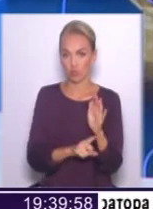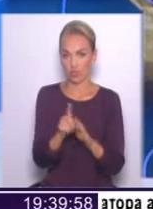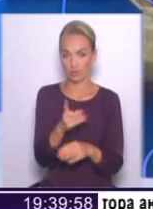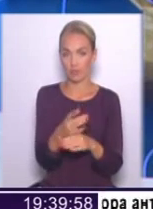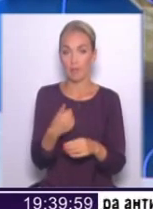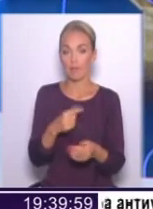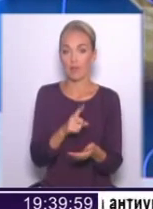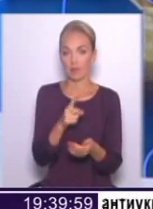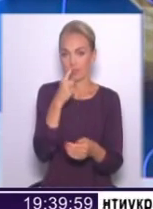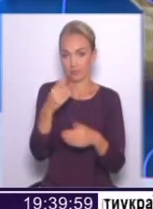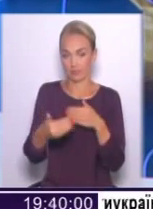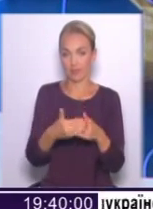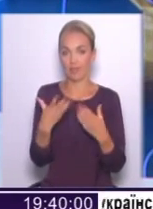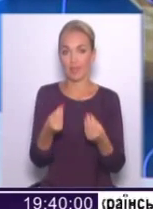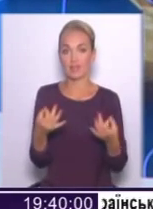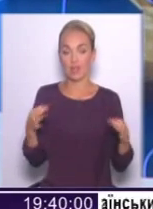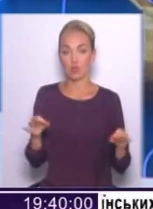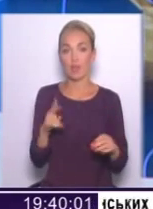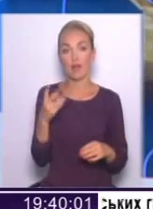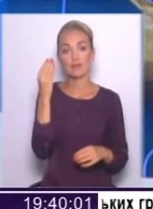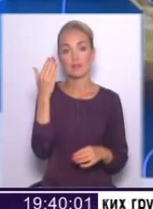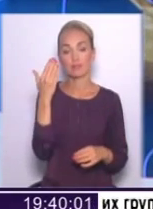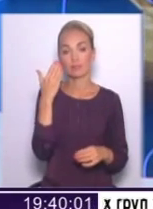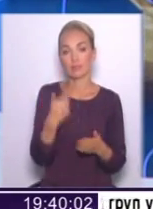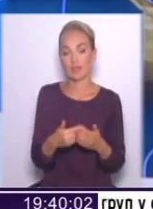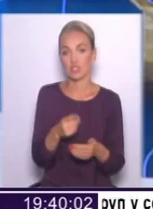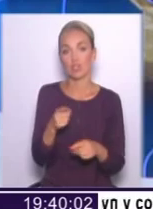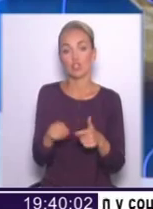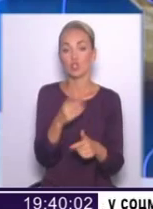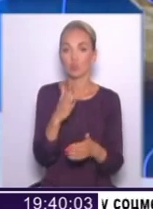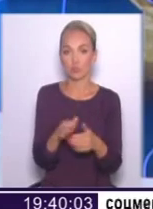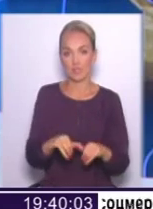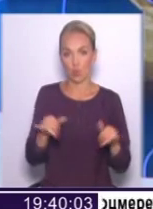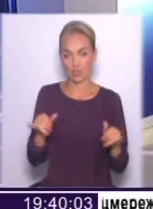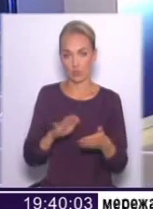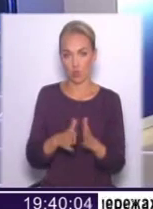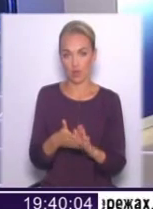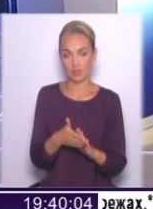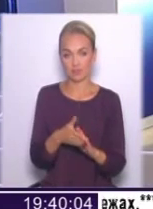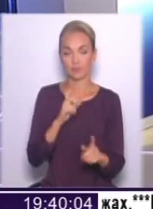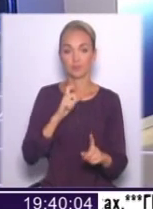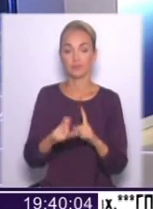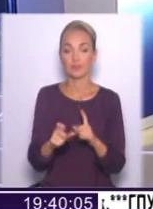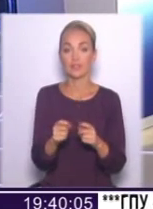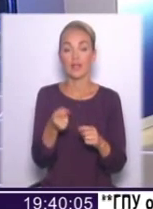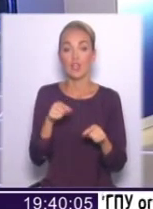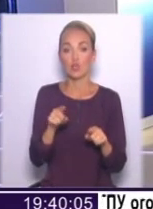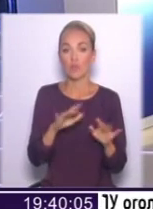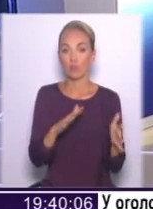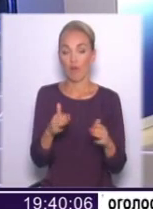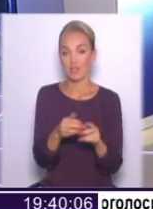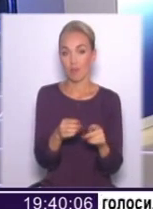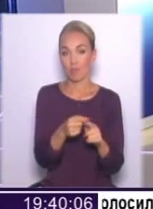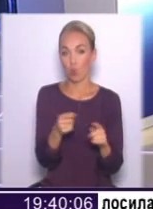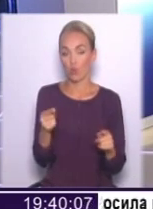відзначати дуже скоро. Як вам здається, чи буде завострення ситуації? Воно вже йде. Тобто, насправді, все те, що відбувається протягом останніх